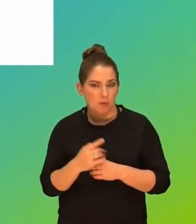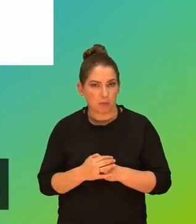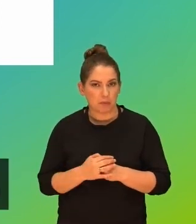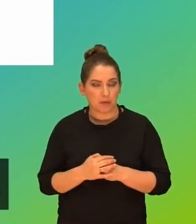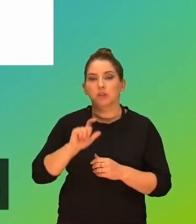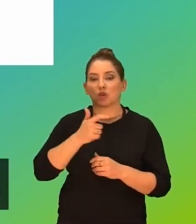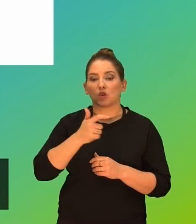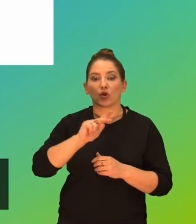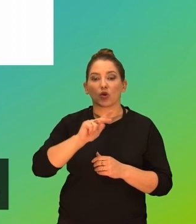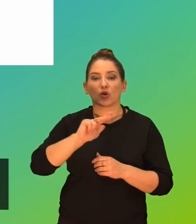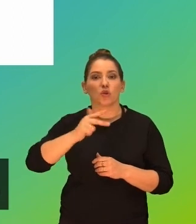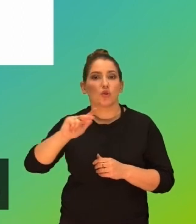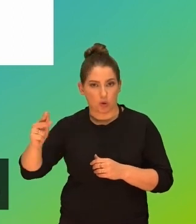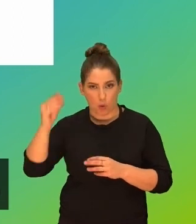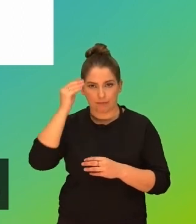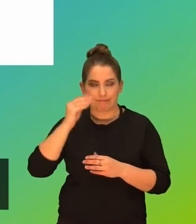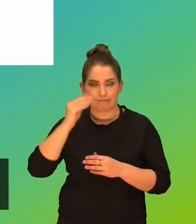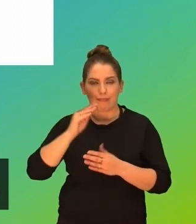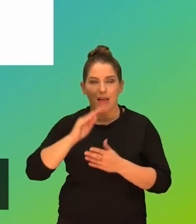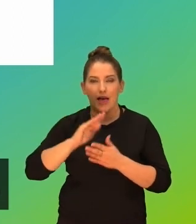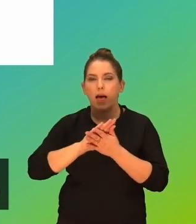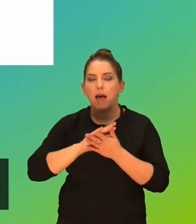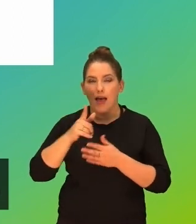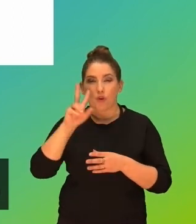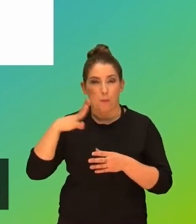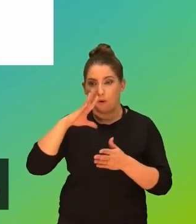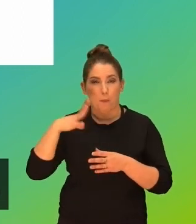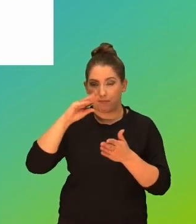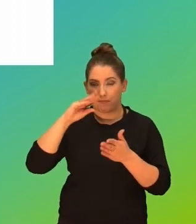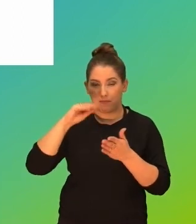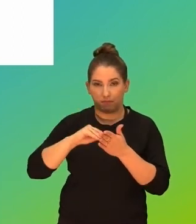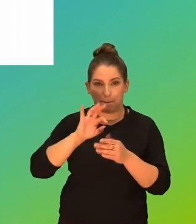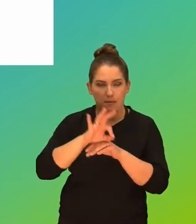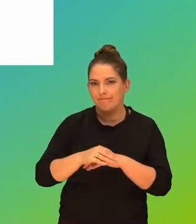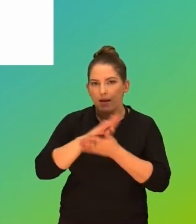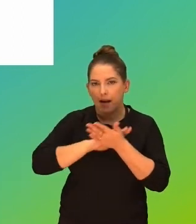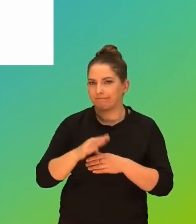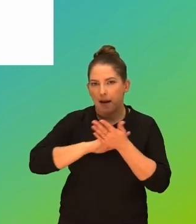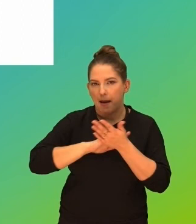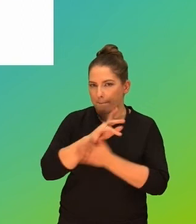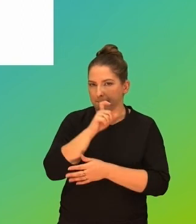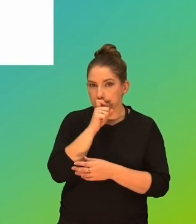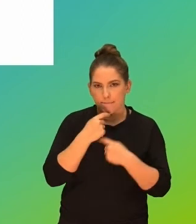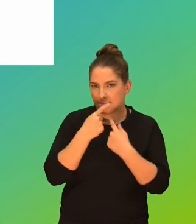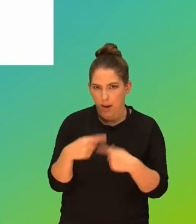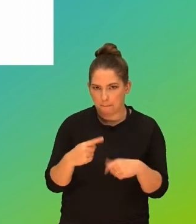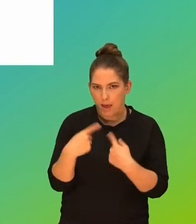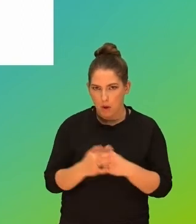Co trzeci uczeń nikomu, który doświadczył takiej cyberprzemocy, nie powiedział o tym nikomu.